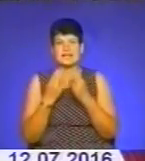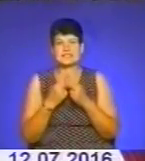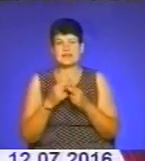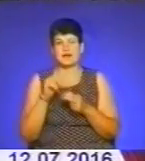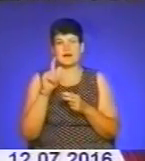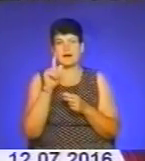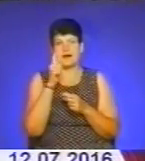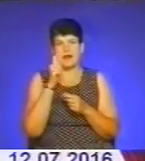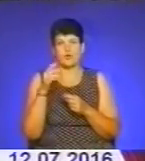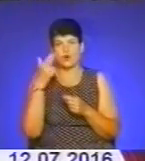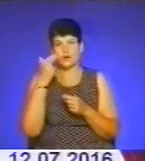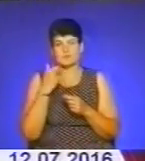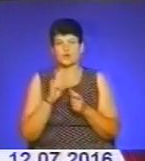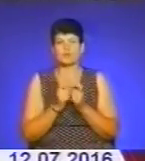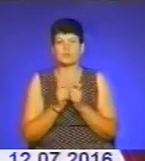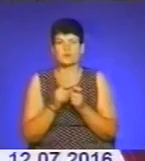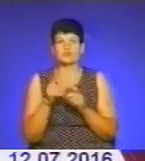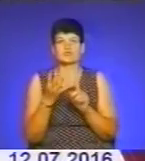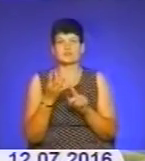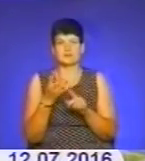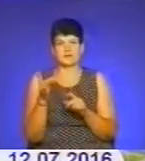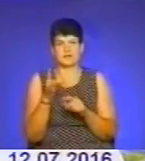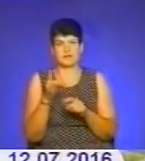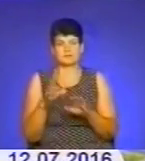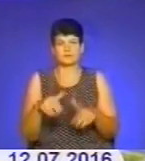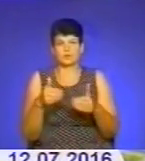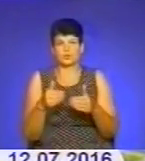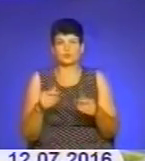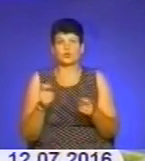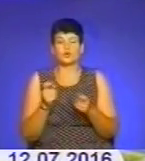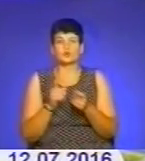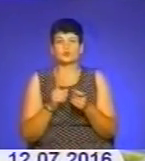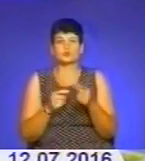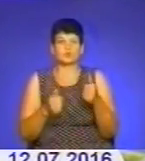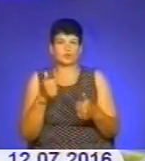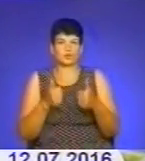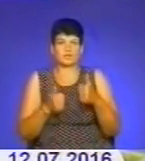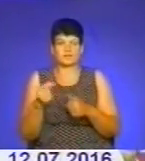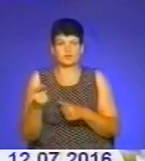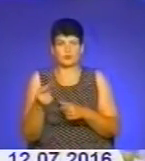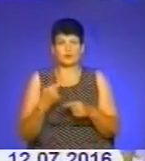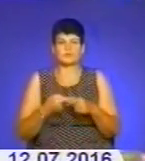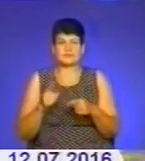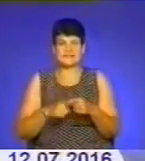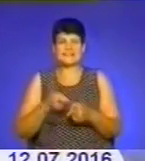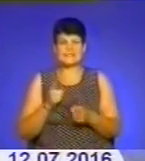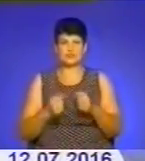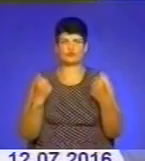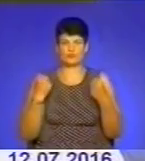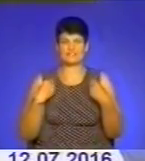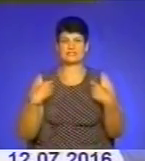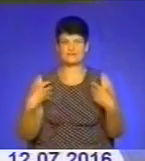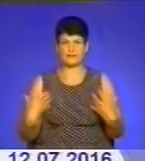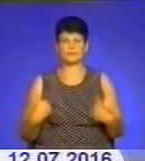Ворка, якому вже в четвертий присвячують турнір у Тернополі. Для сина та внука це справжнє спортивне свято. Я дуже